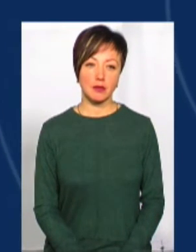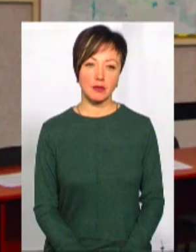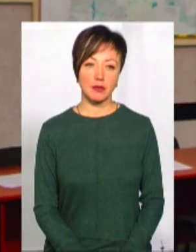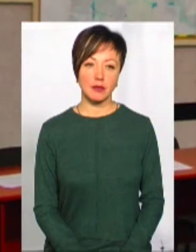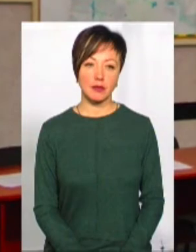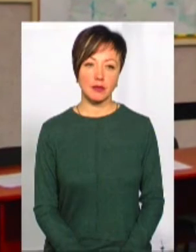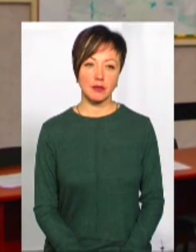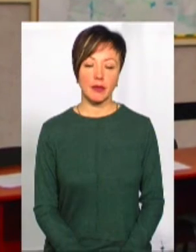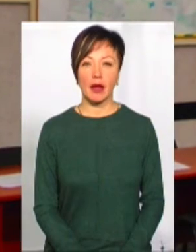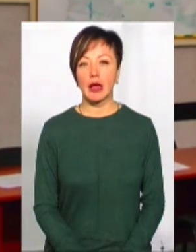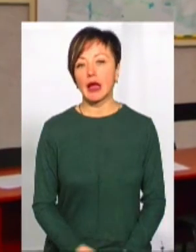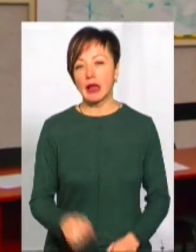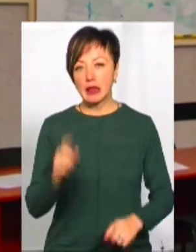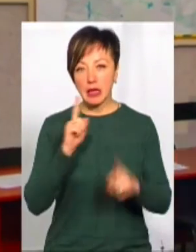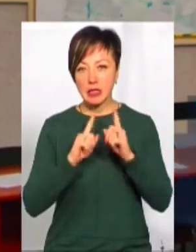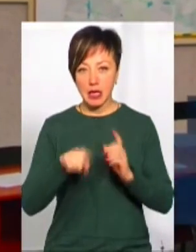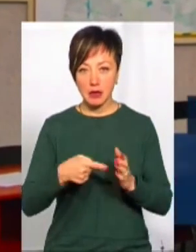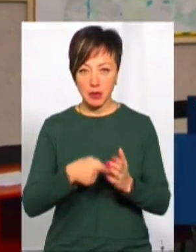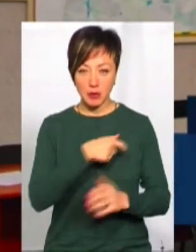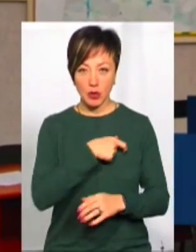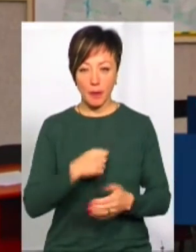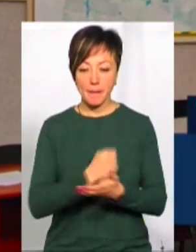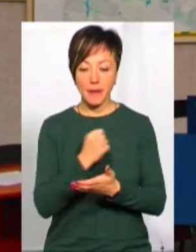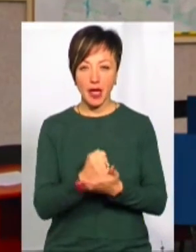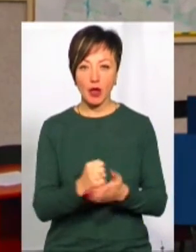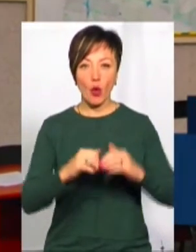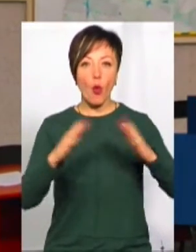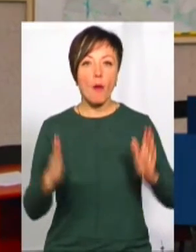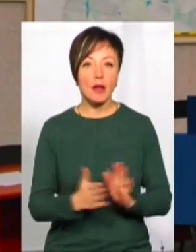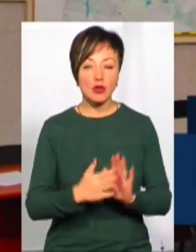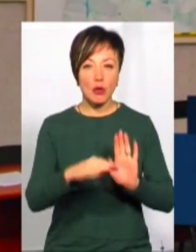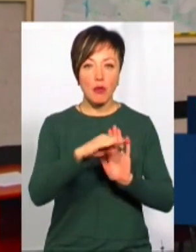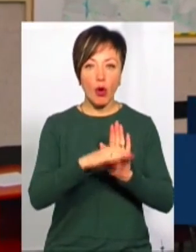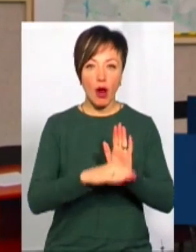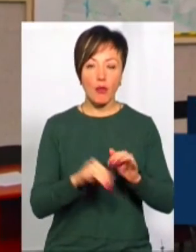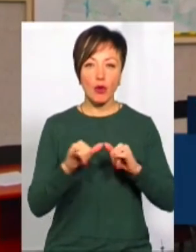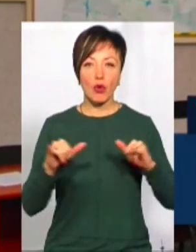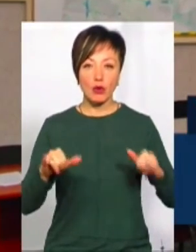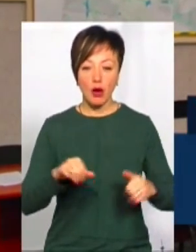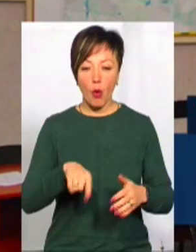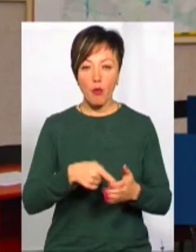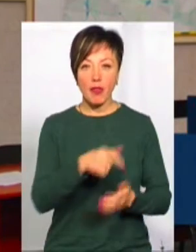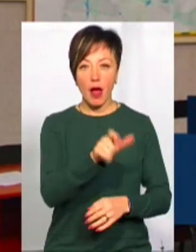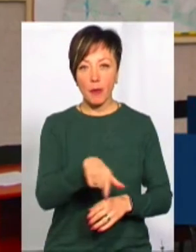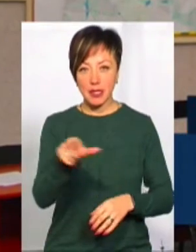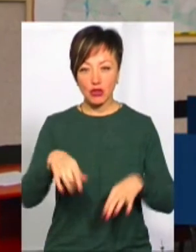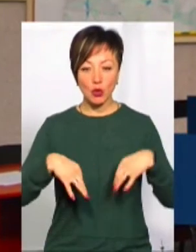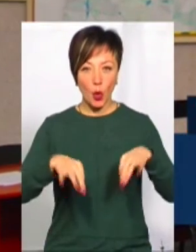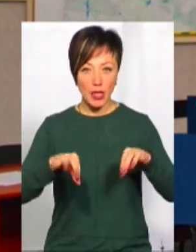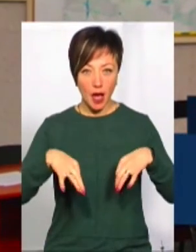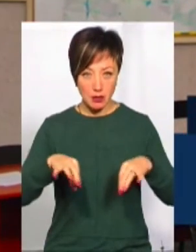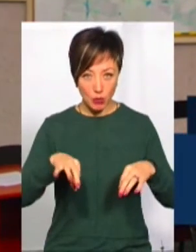На сесії міської ради було прийнято комплексну програму розвитку комунального пасажирського транспорту в місті Хмельницький.